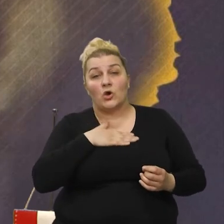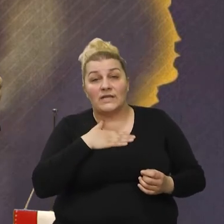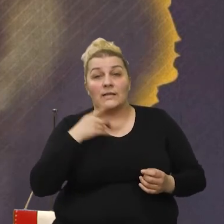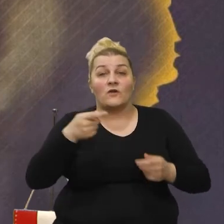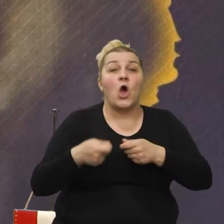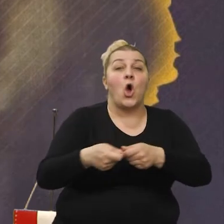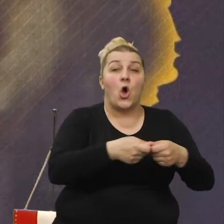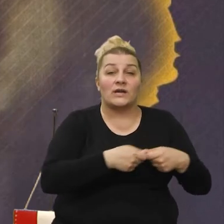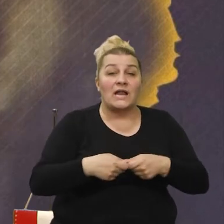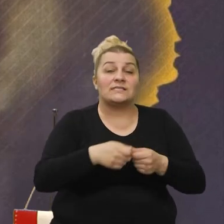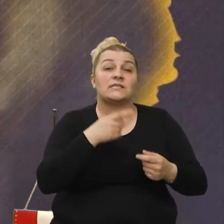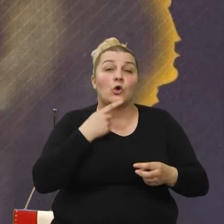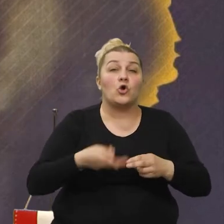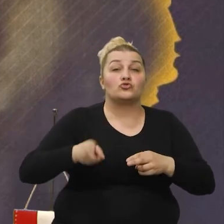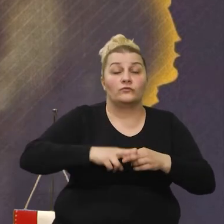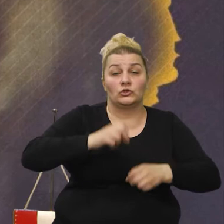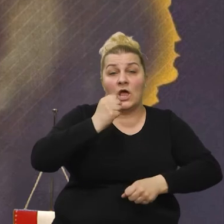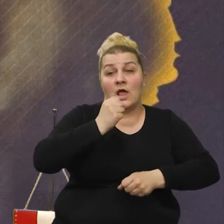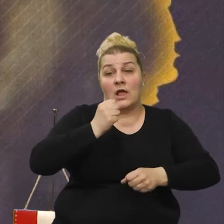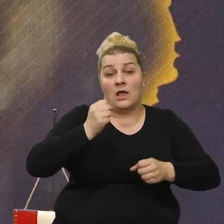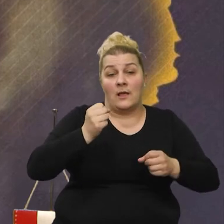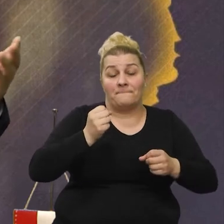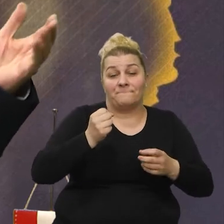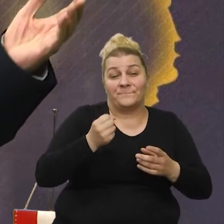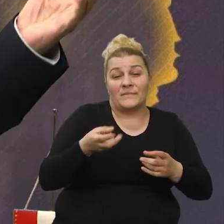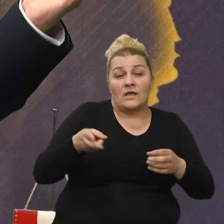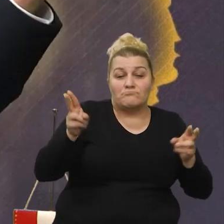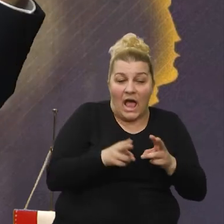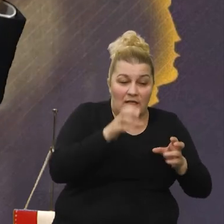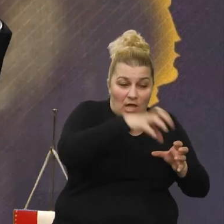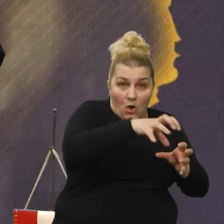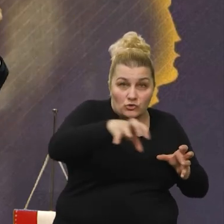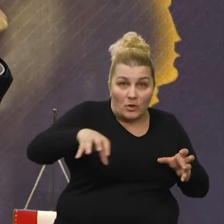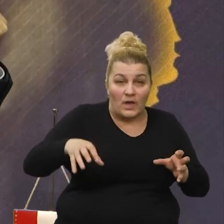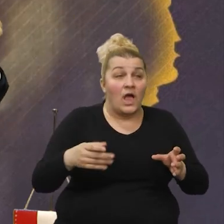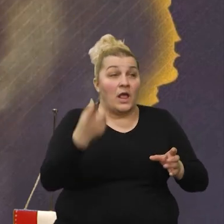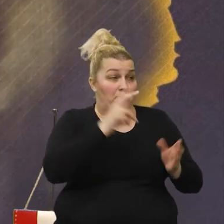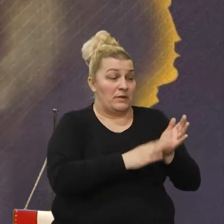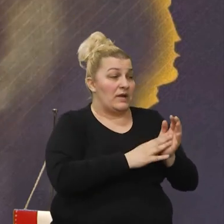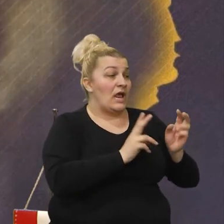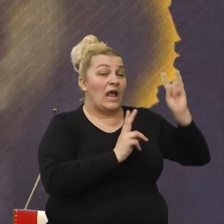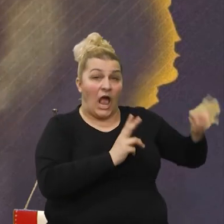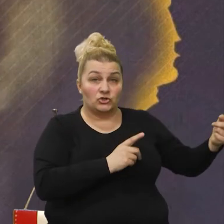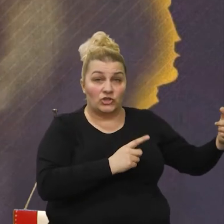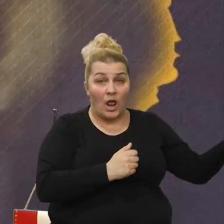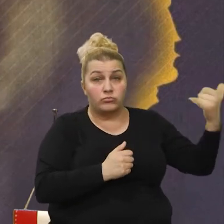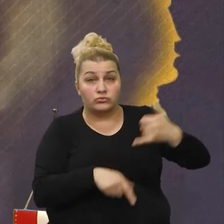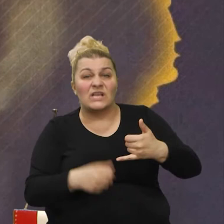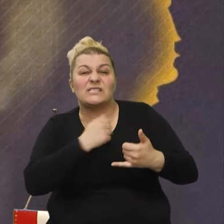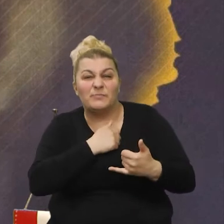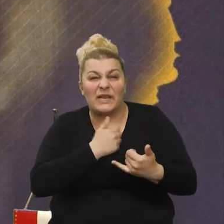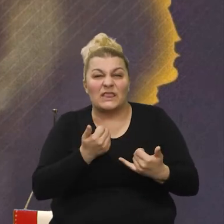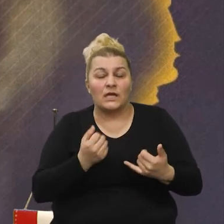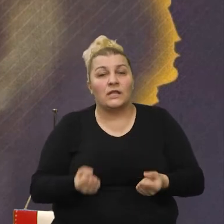organizacije koje su efikasnije i manje. Jer neko da putuje iz Kaštela na sastanak u Split, malo je